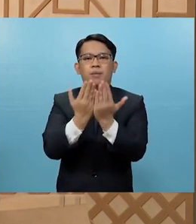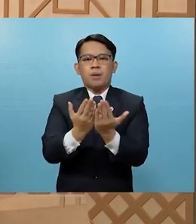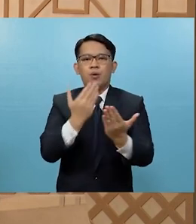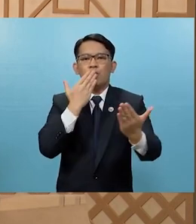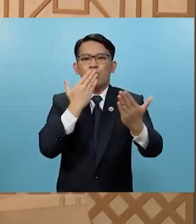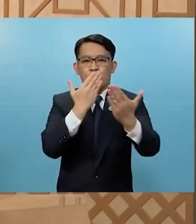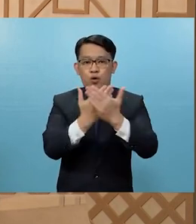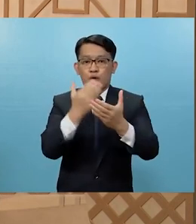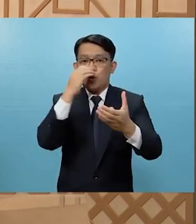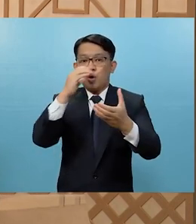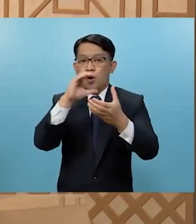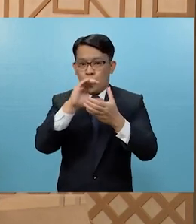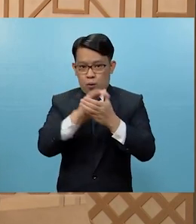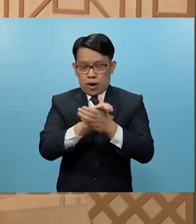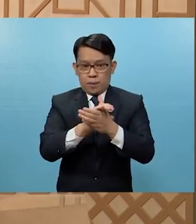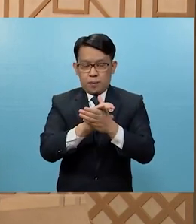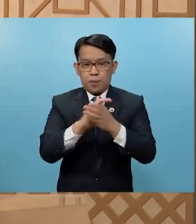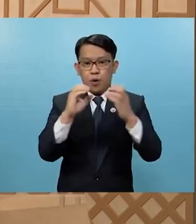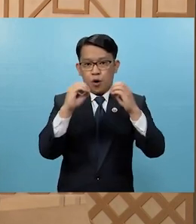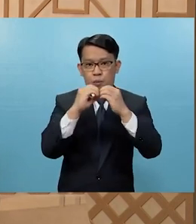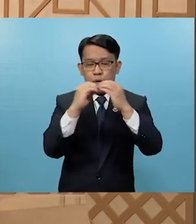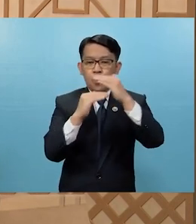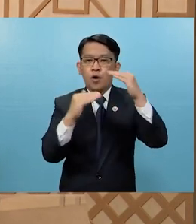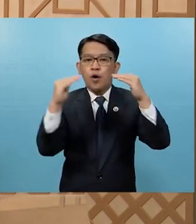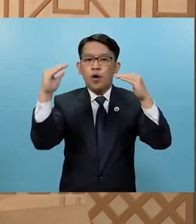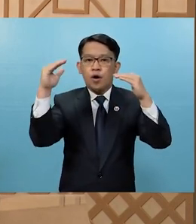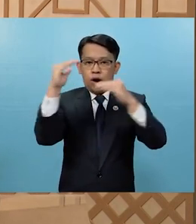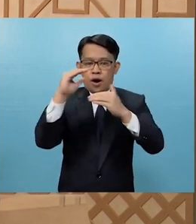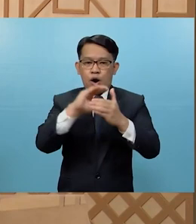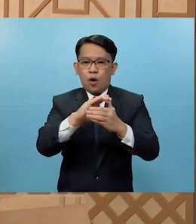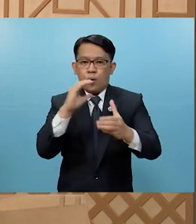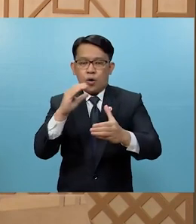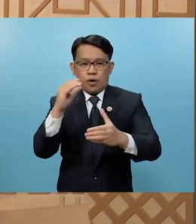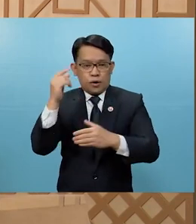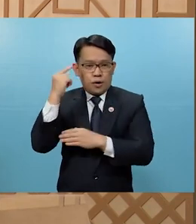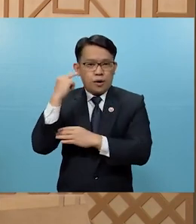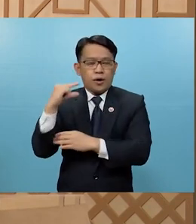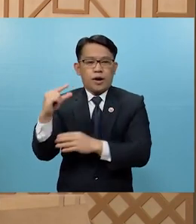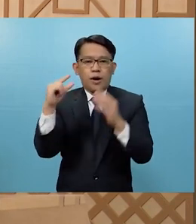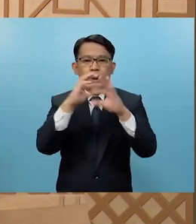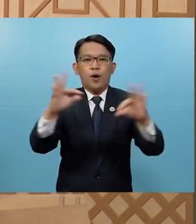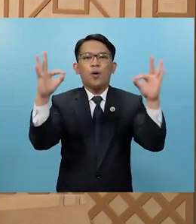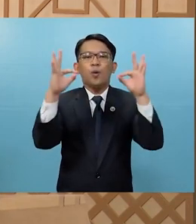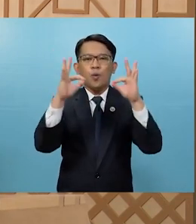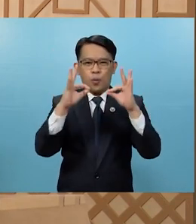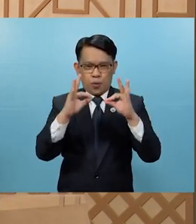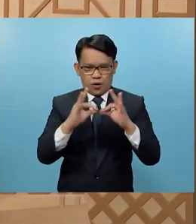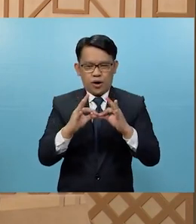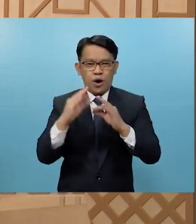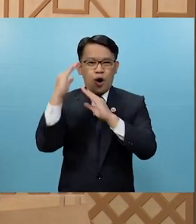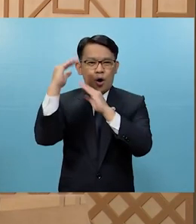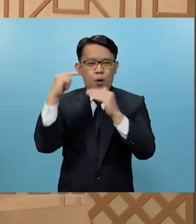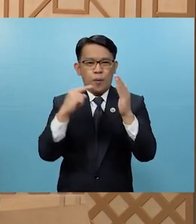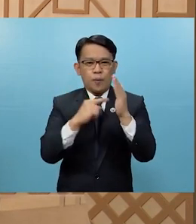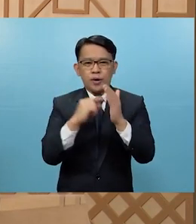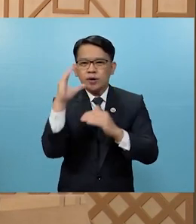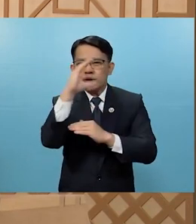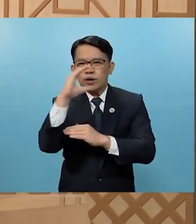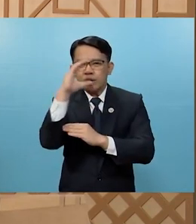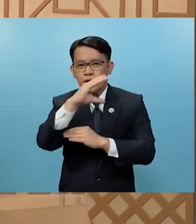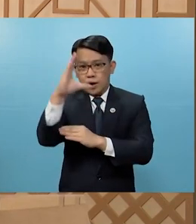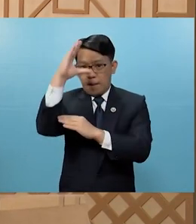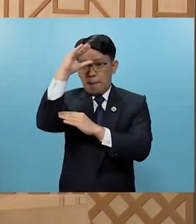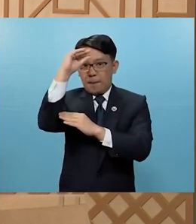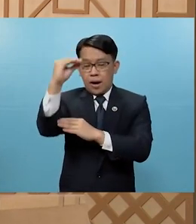mabuting asawa Higit sa mamahaling alahas ang kanyang halaga Sana ay ganito po ang hanapin ng mga